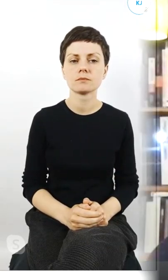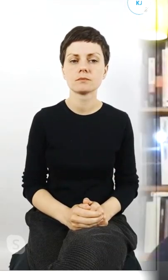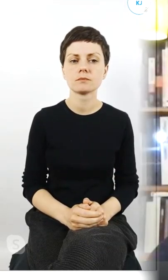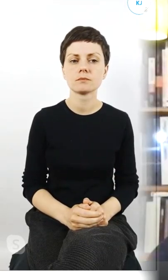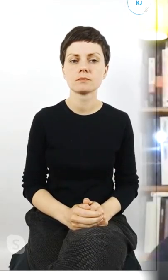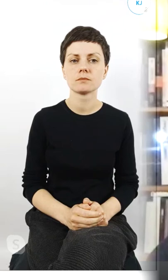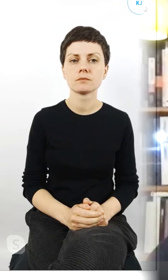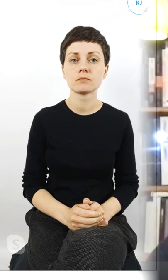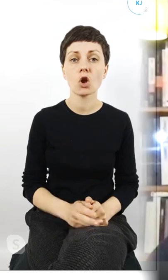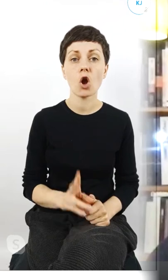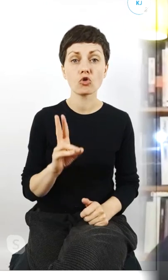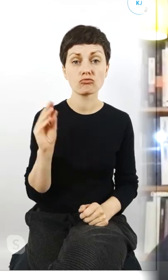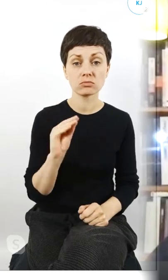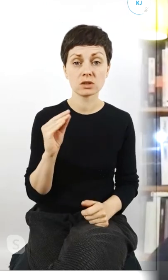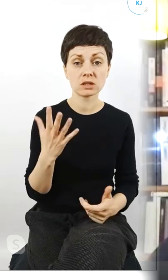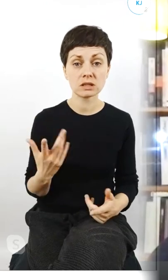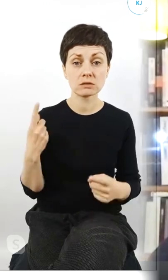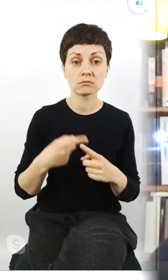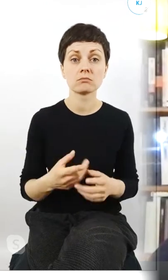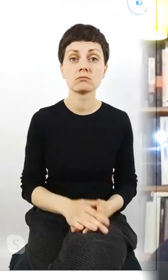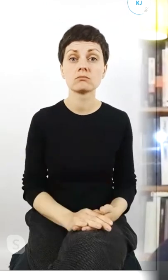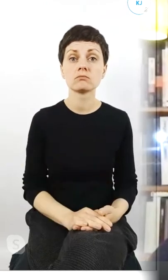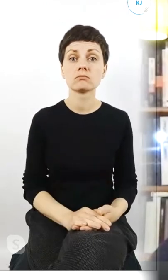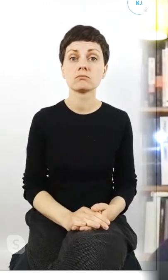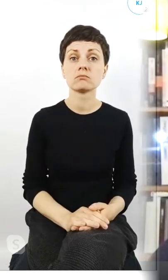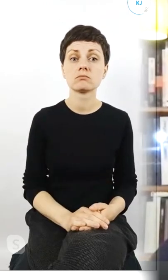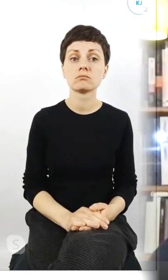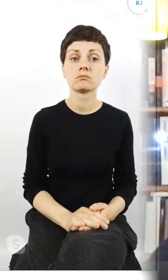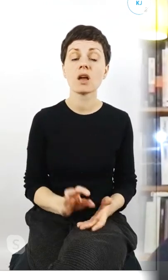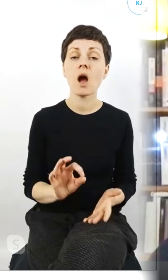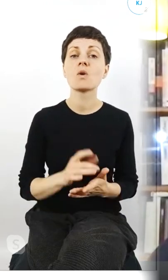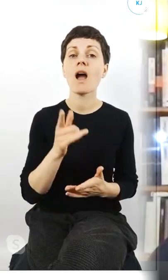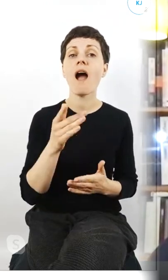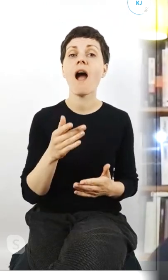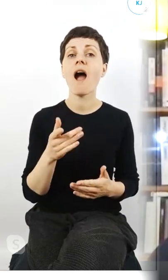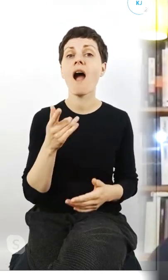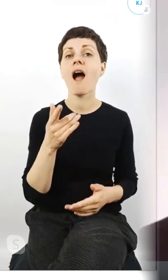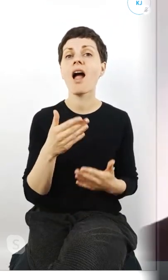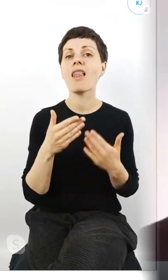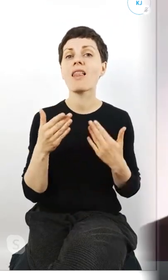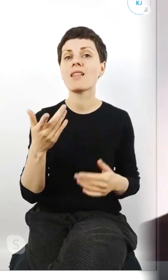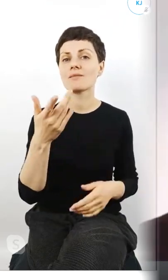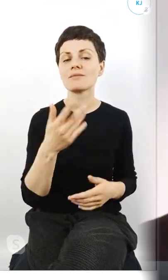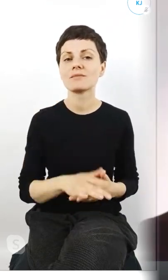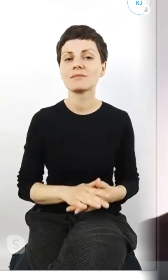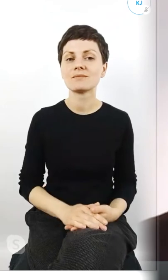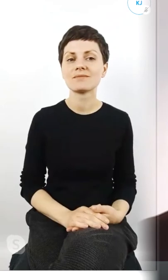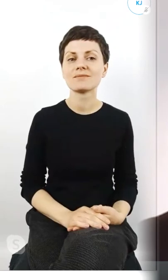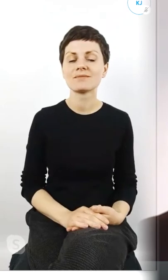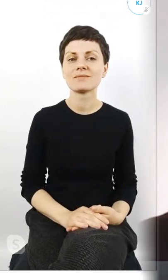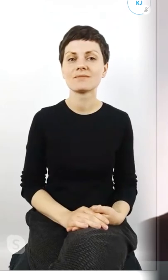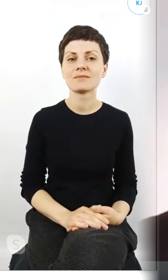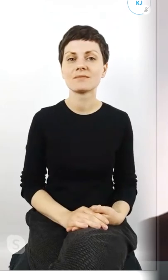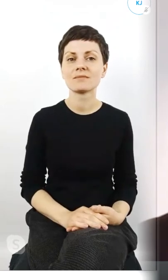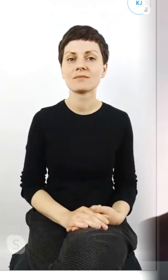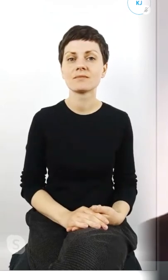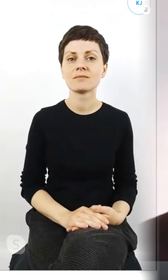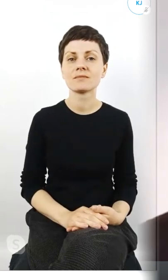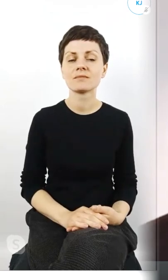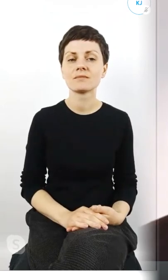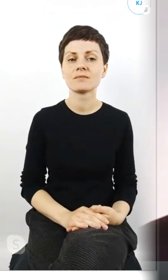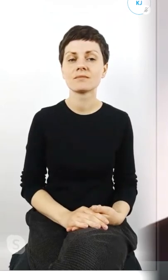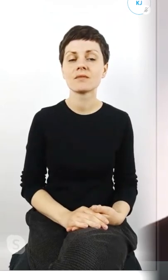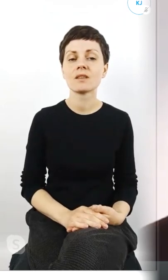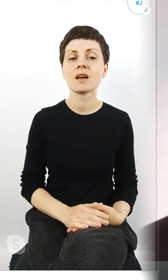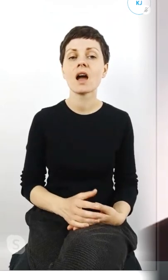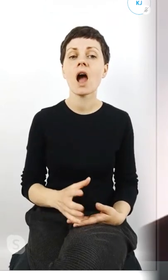Ktoś jeszcze tutaj bo tu Galeria Labirynt się zgłosiła do głosu to właśnie tutaj mówiąc jakby